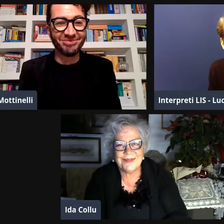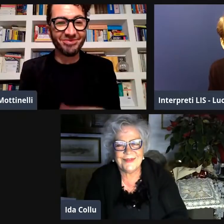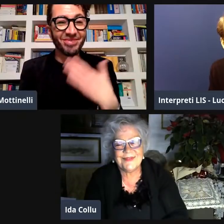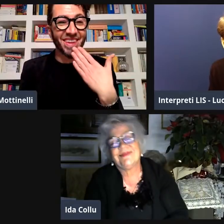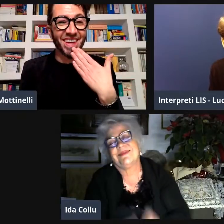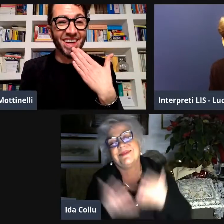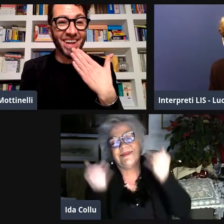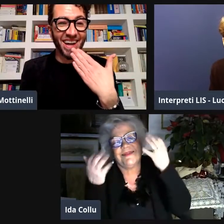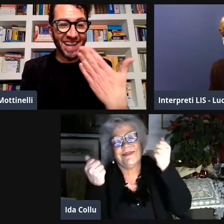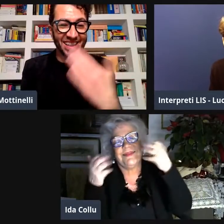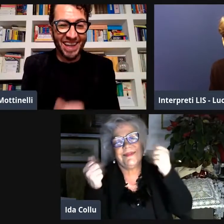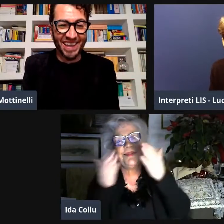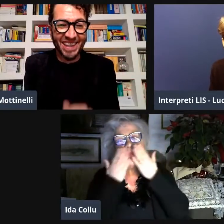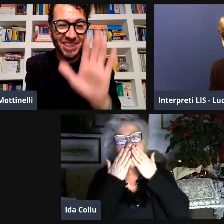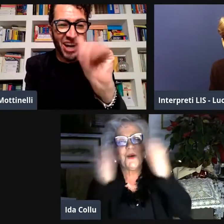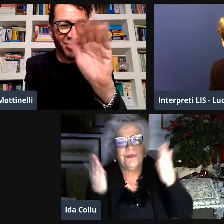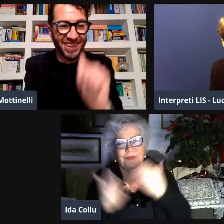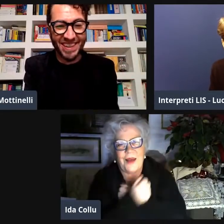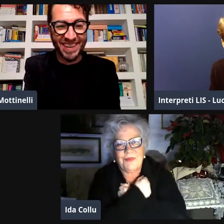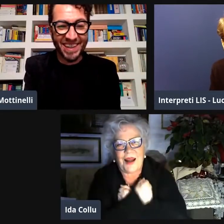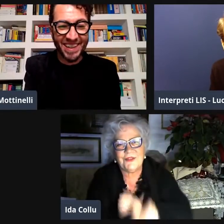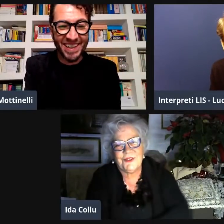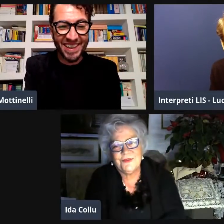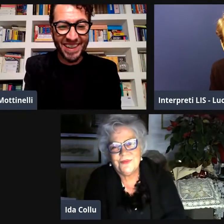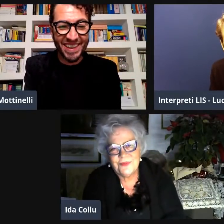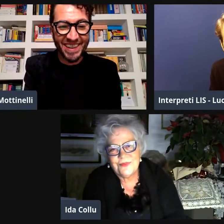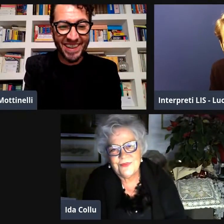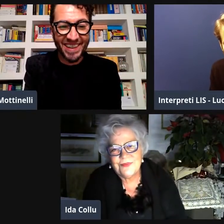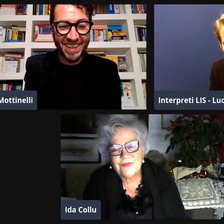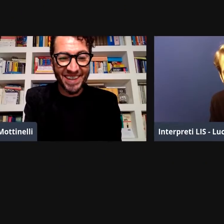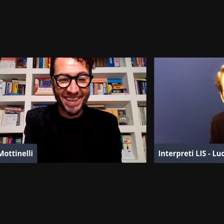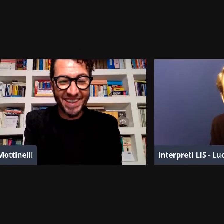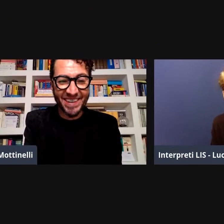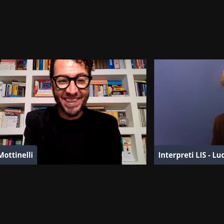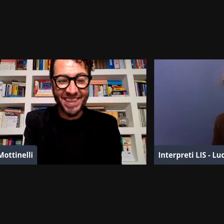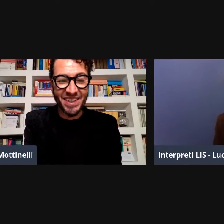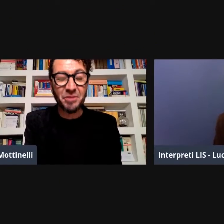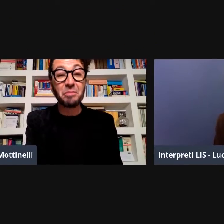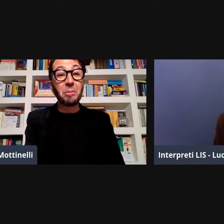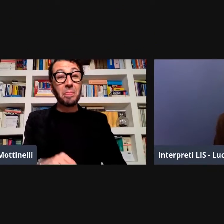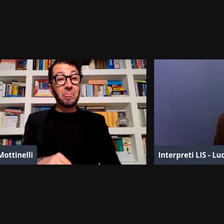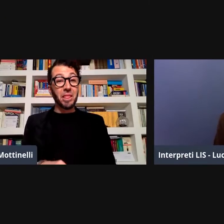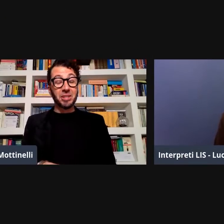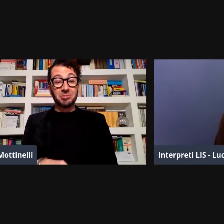poco confermo confermo grazie grazie ciao un abbraccio